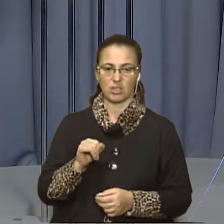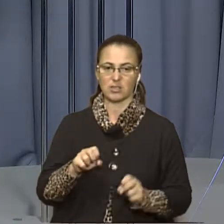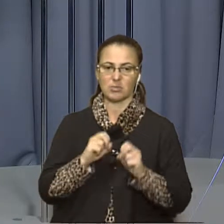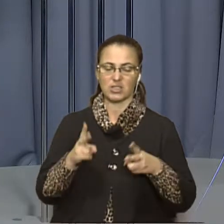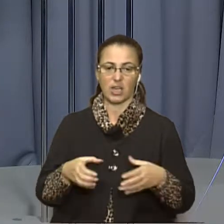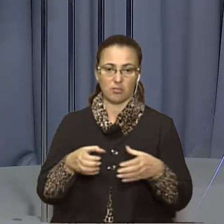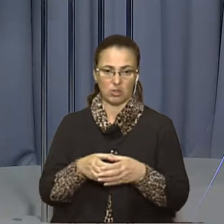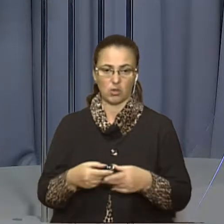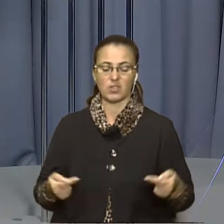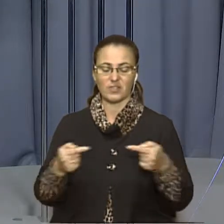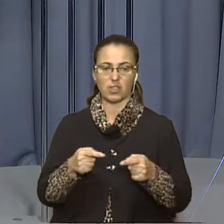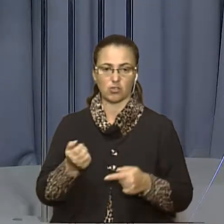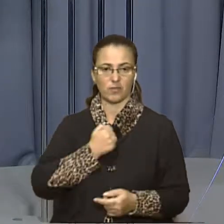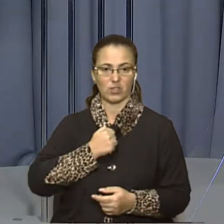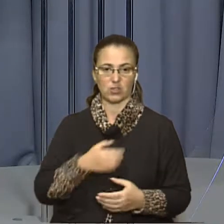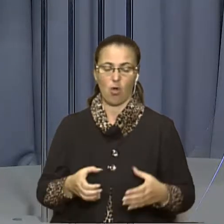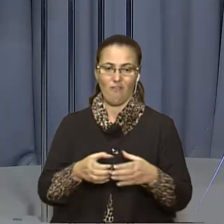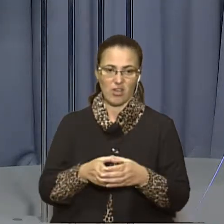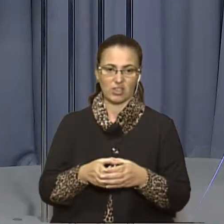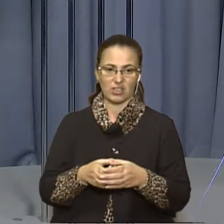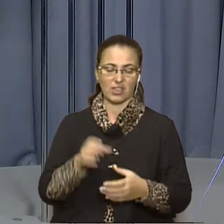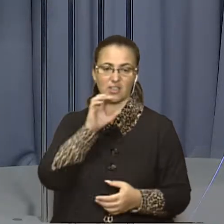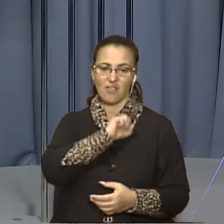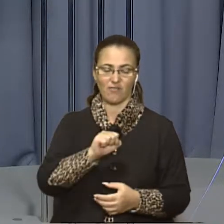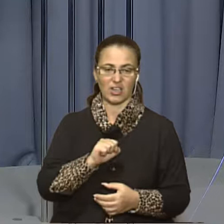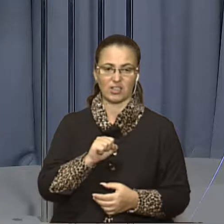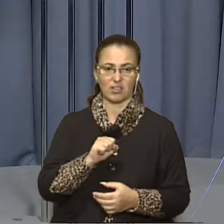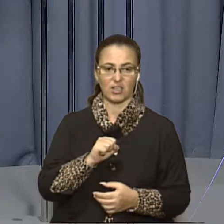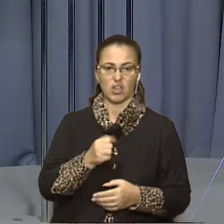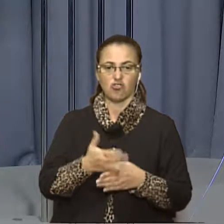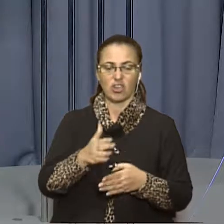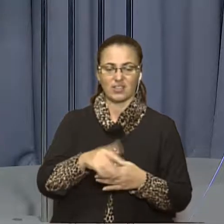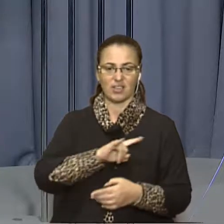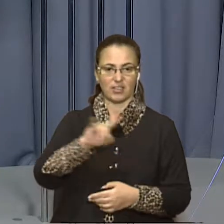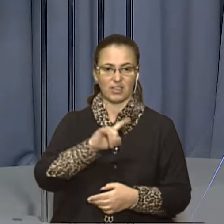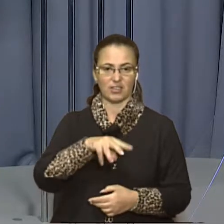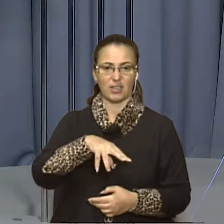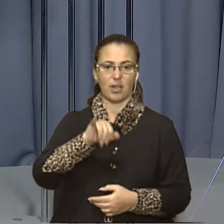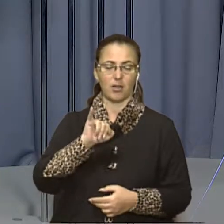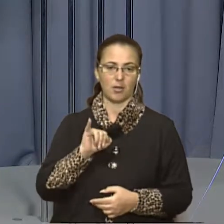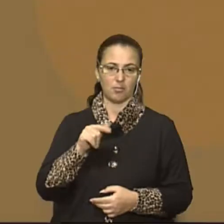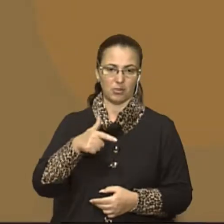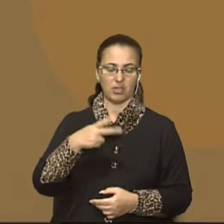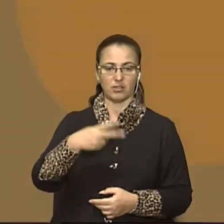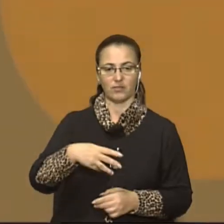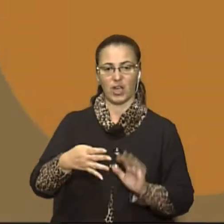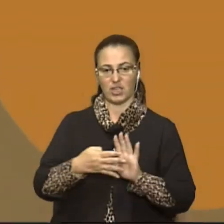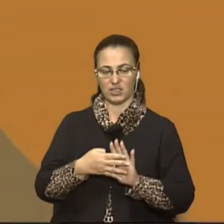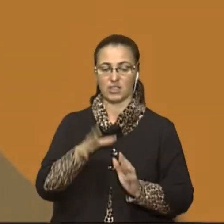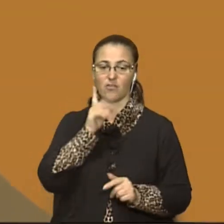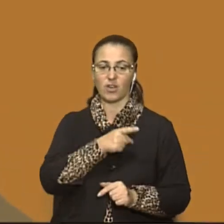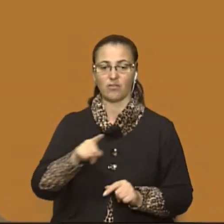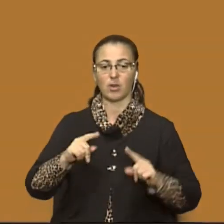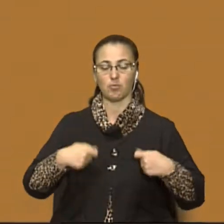встановили, що із військової частини викрали деталі до літаків Міг-29. Пізніше їх хотіли продати. Під час продажу запчастин